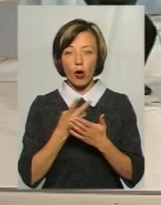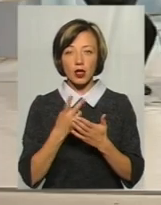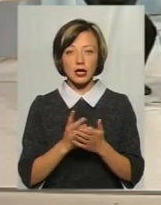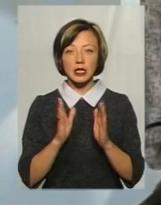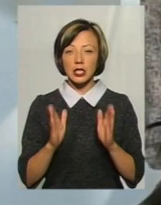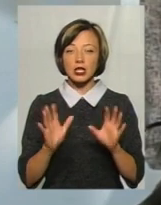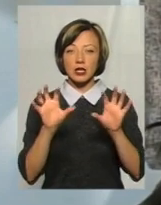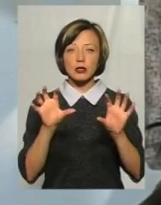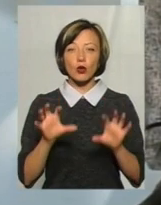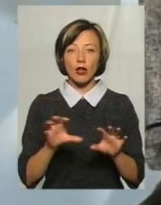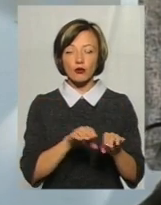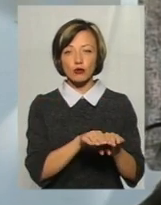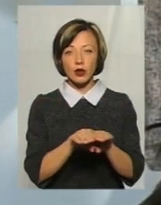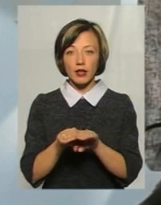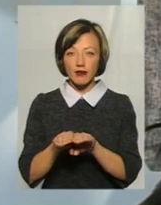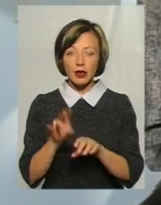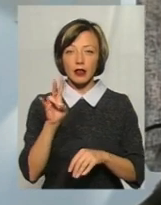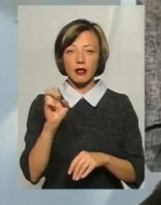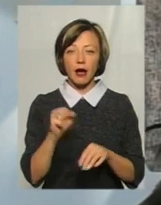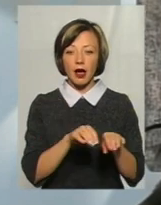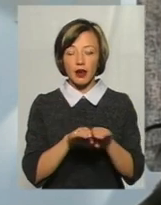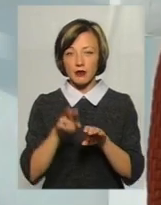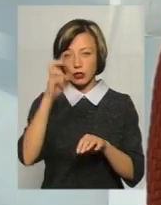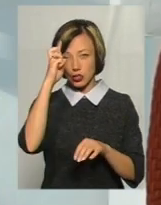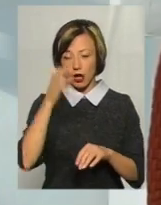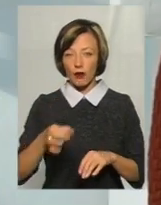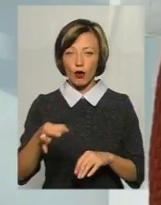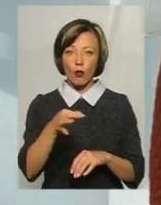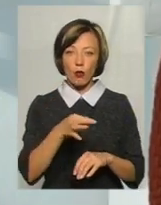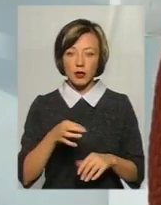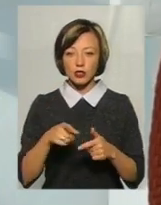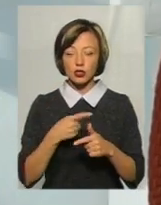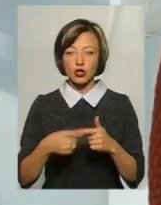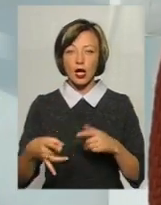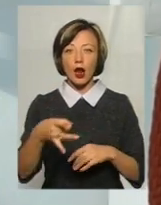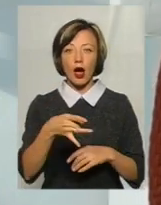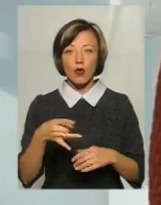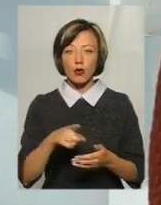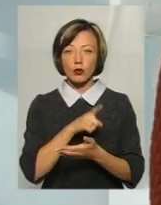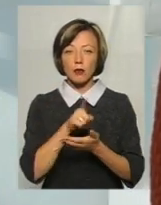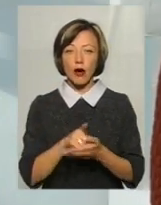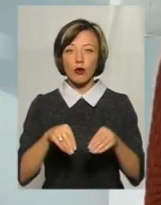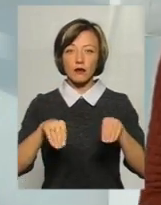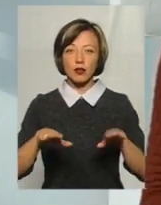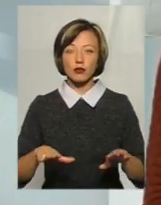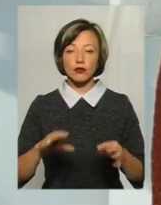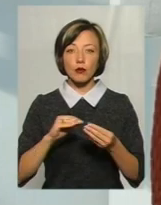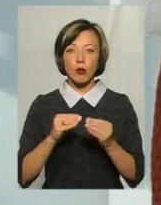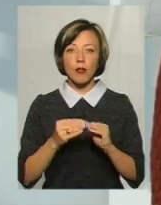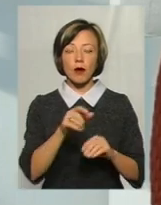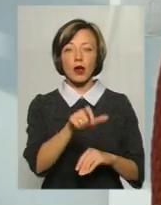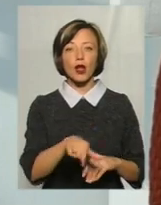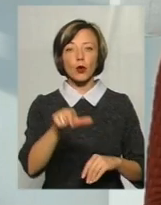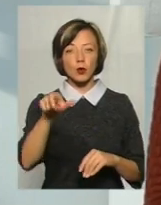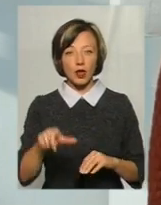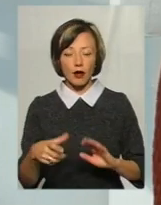законодавчому рівні, на рівні держави, області, так чи району, мають вирішуватися проблеми людей. Тому